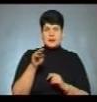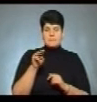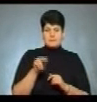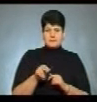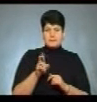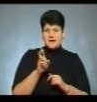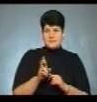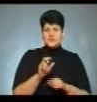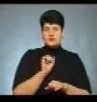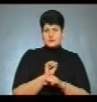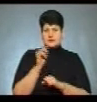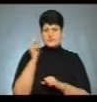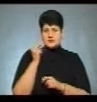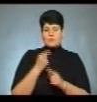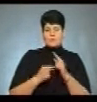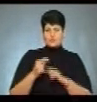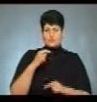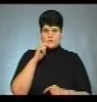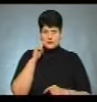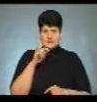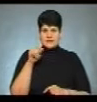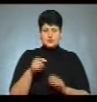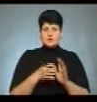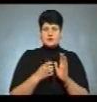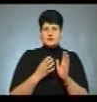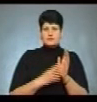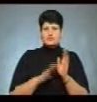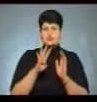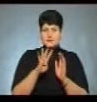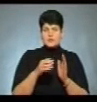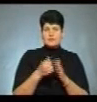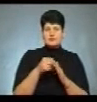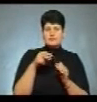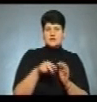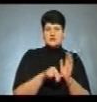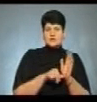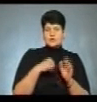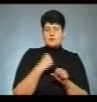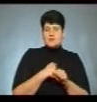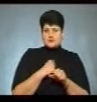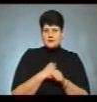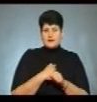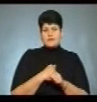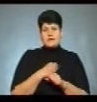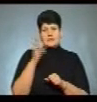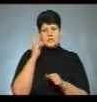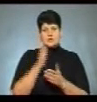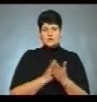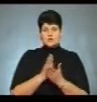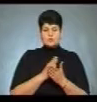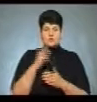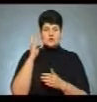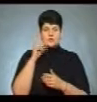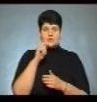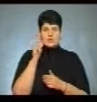бажанням та повернувся в Україну. З 1994-го до 2006-го працював на дипломатичній службі. Посольстві